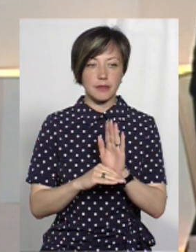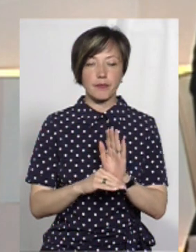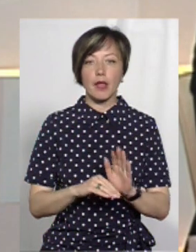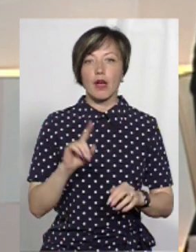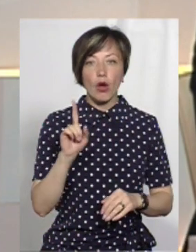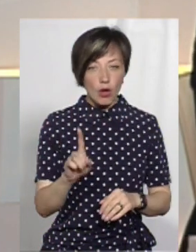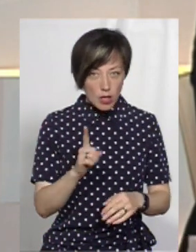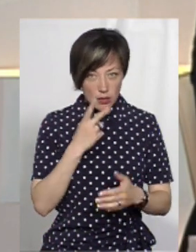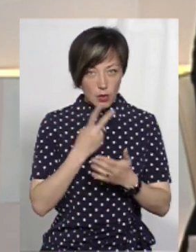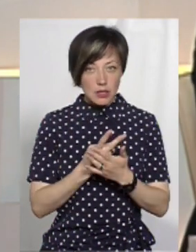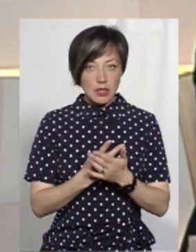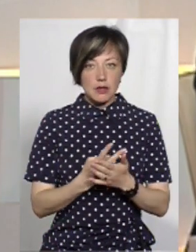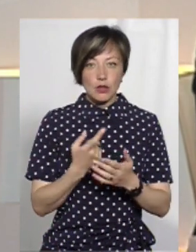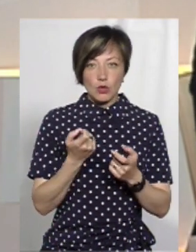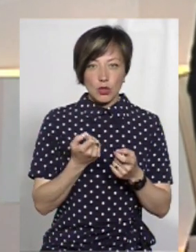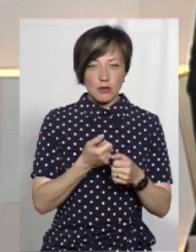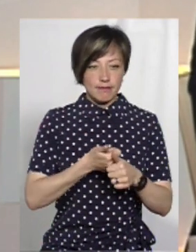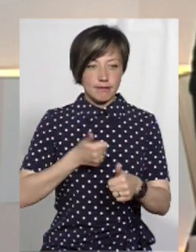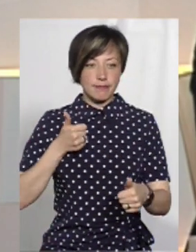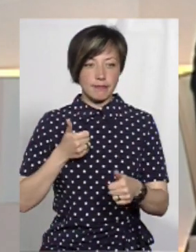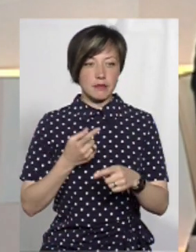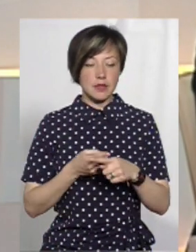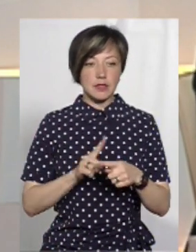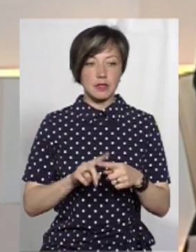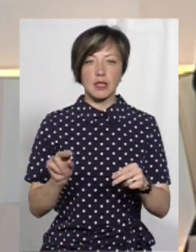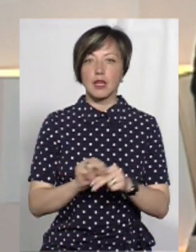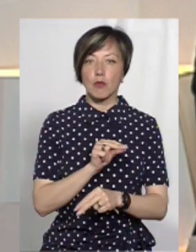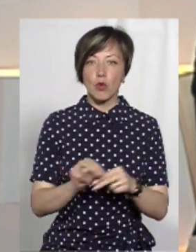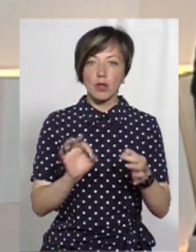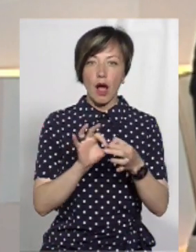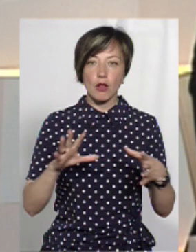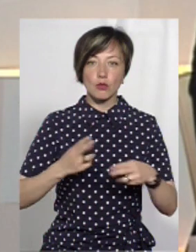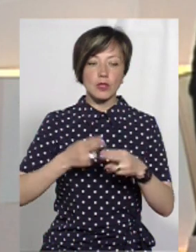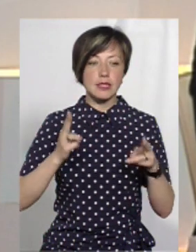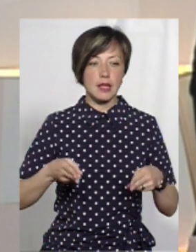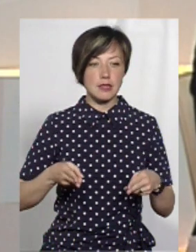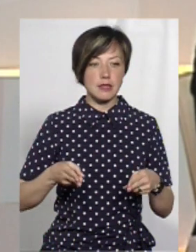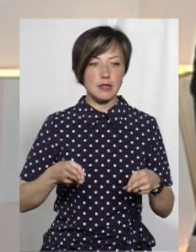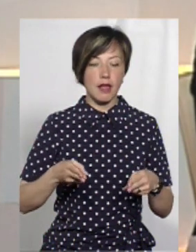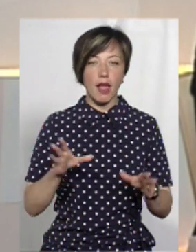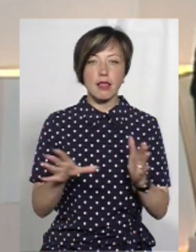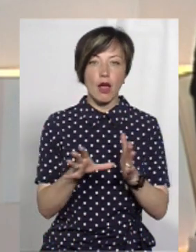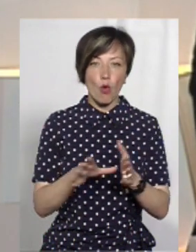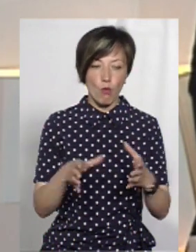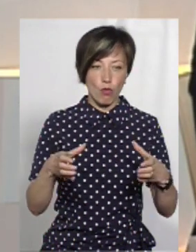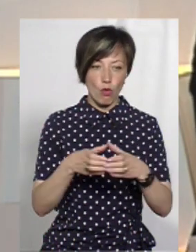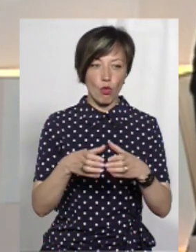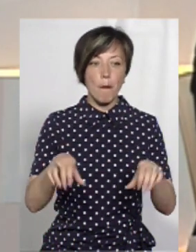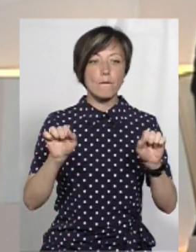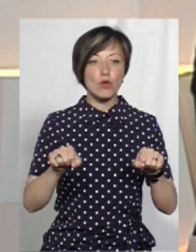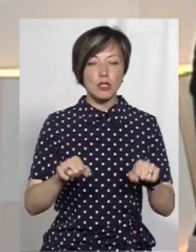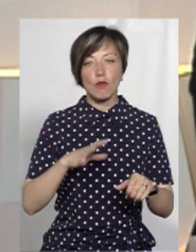таких показників, які тянули назад, це ремонт атомної станції енергоблоку. Тому,